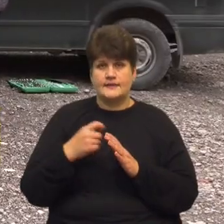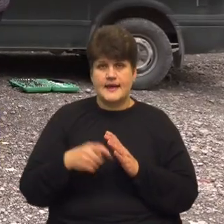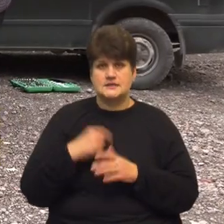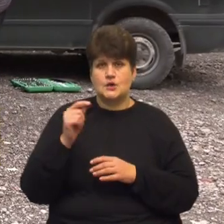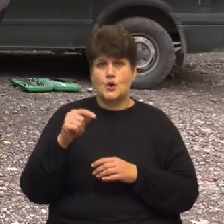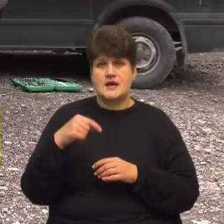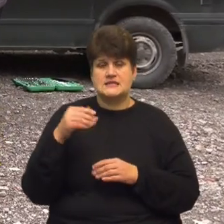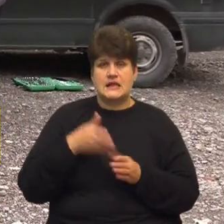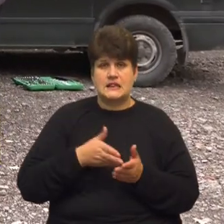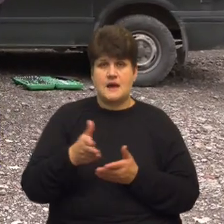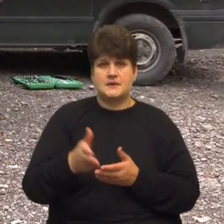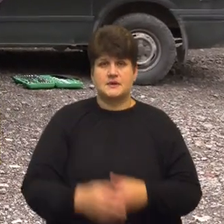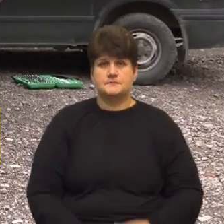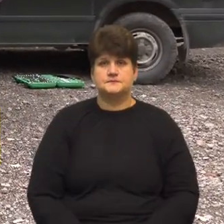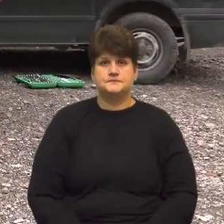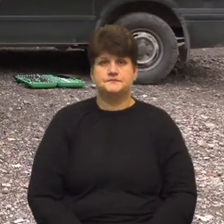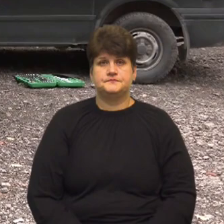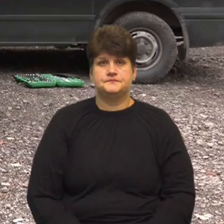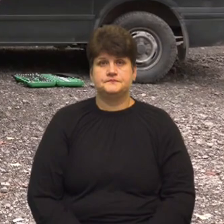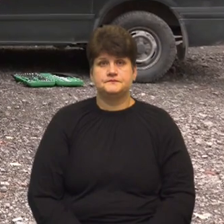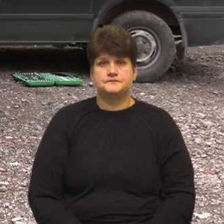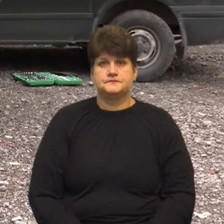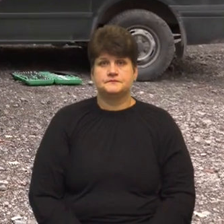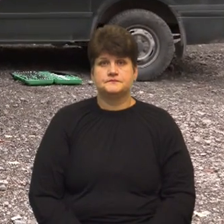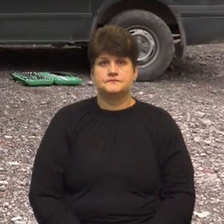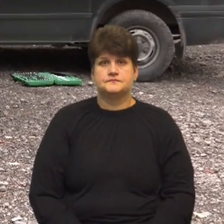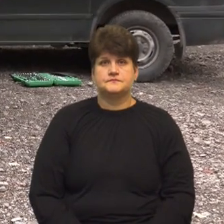Максим Сказків, Андрій Прокопів. Суспільне новини. Тернопіль.